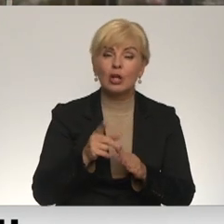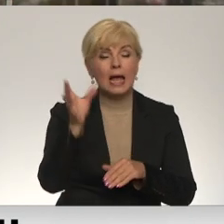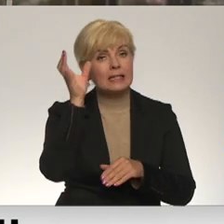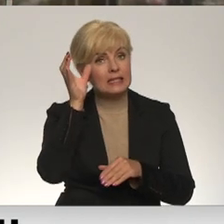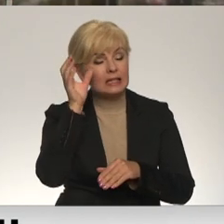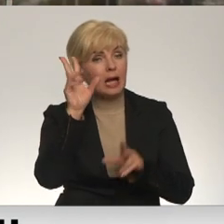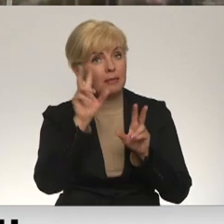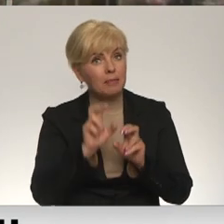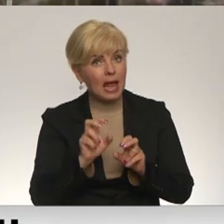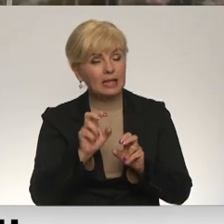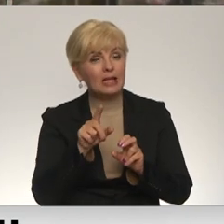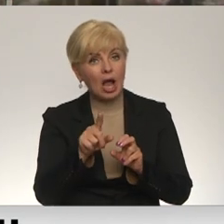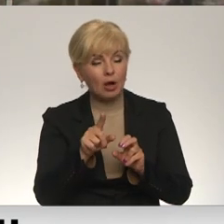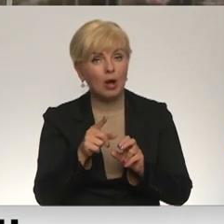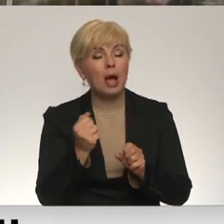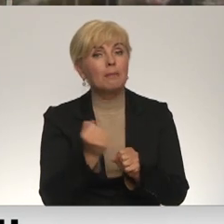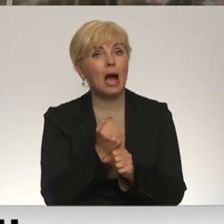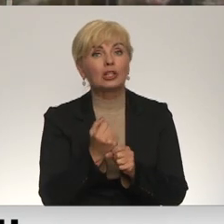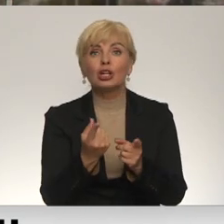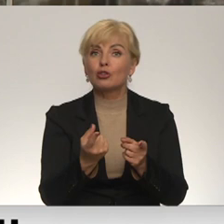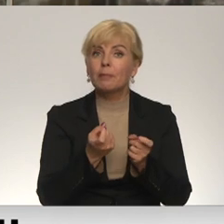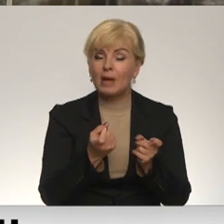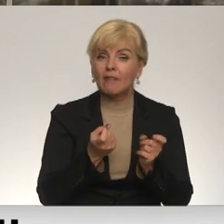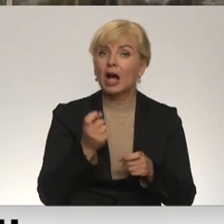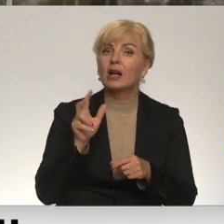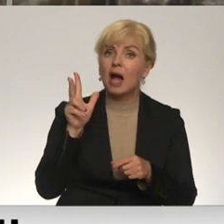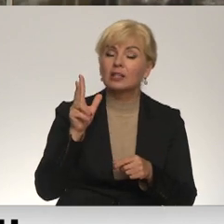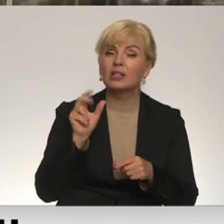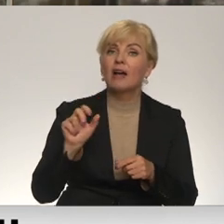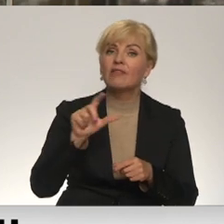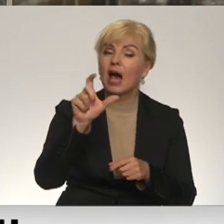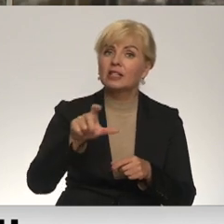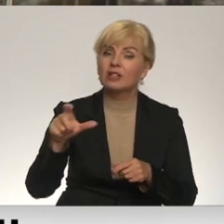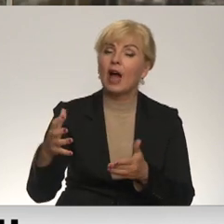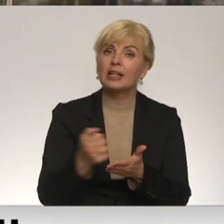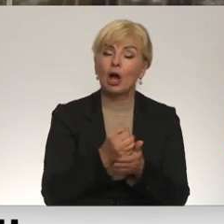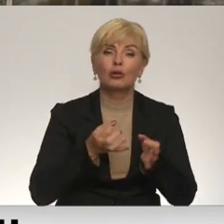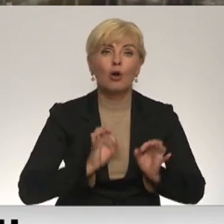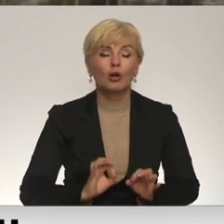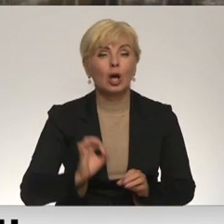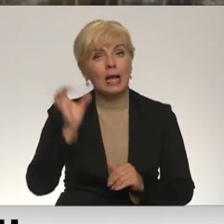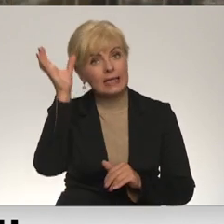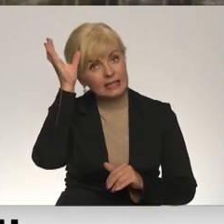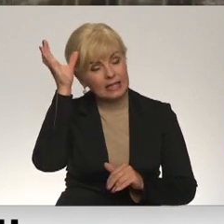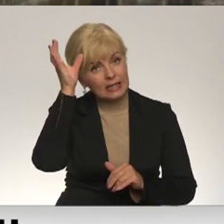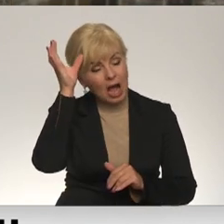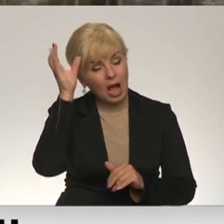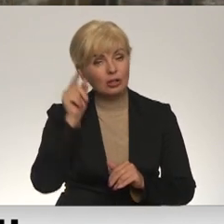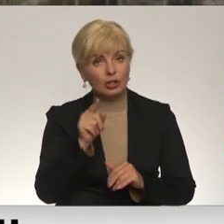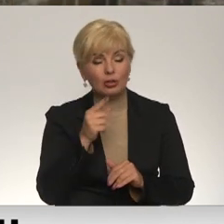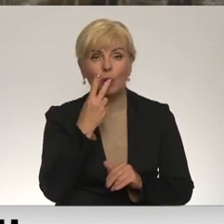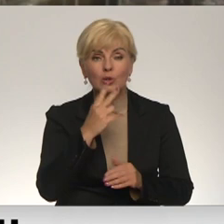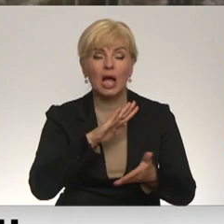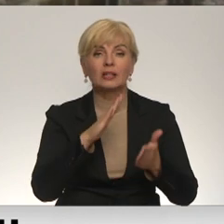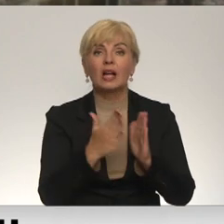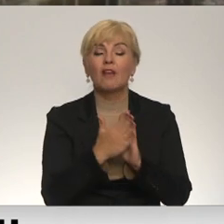karjeri padarīs pievilcīgāku, kā arī garantēs, ka arvien vairāk cilvēku iegūs doktora zinātnesko grādu. Tā uzskata reformas